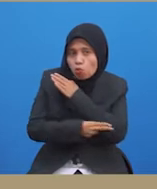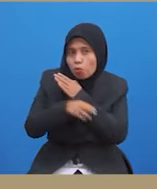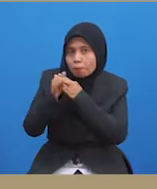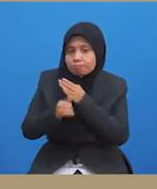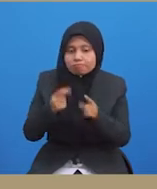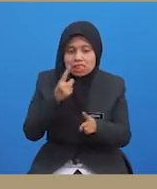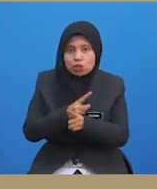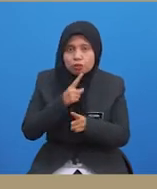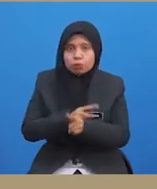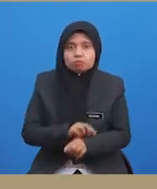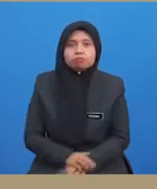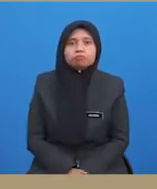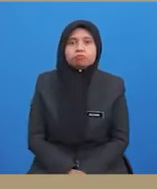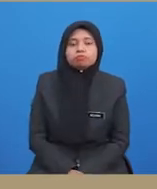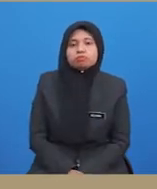yang setimpal.